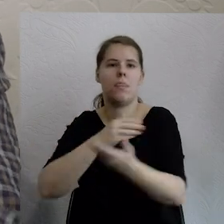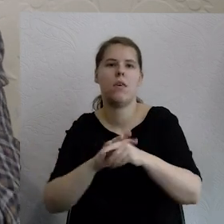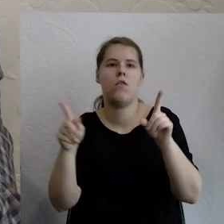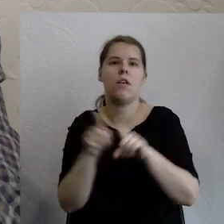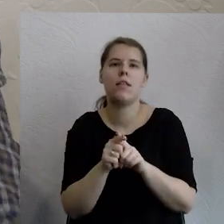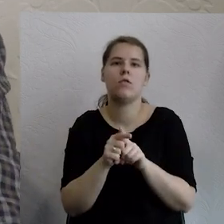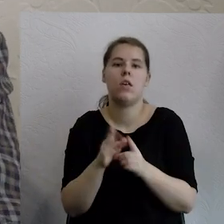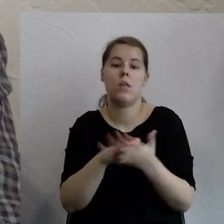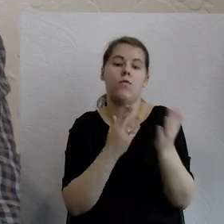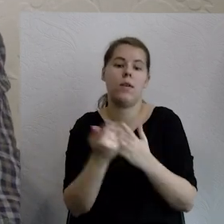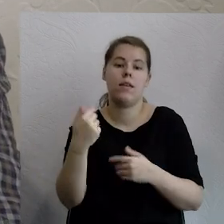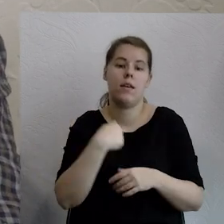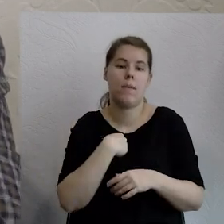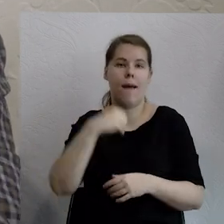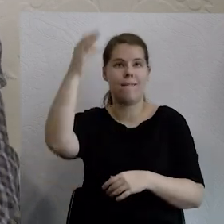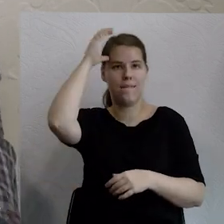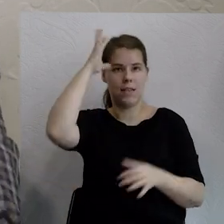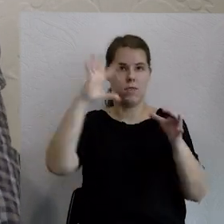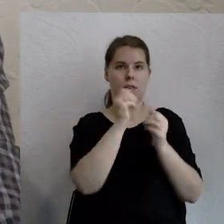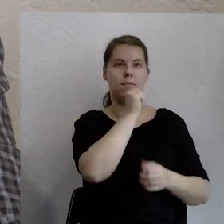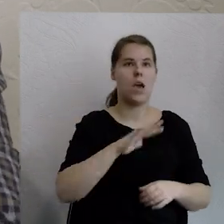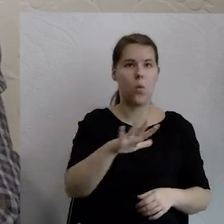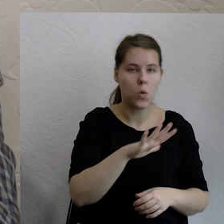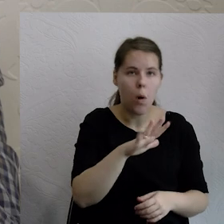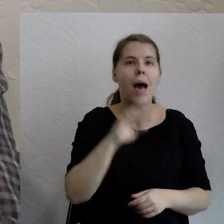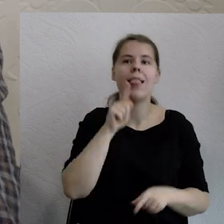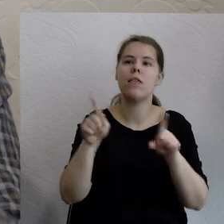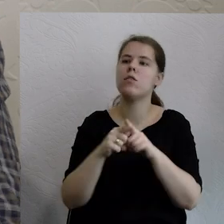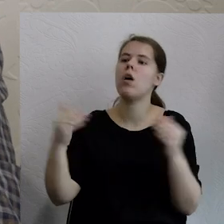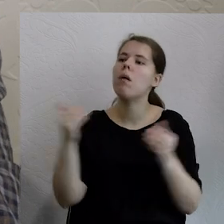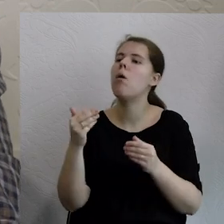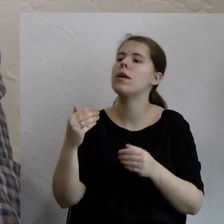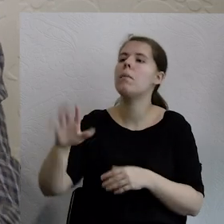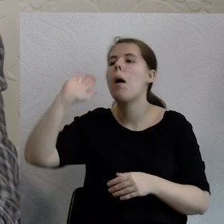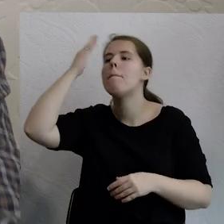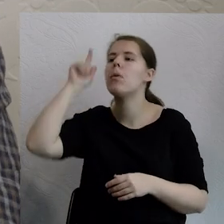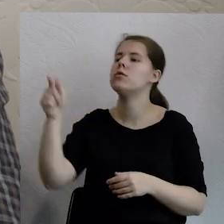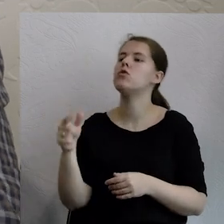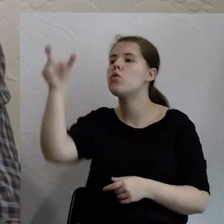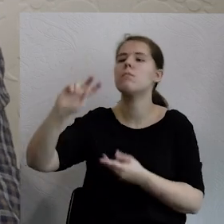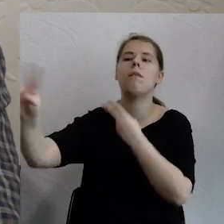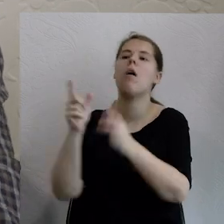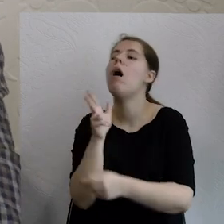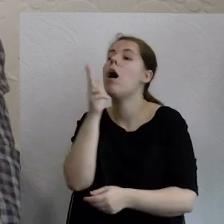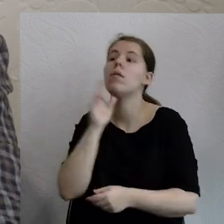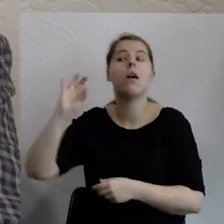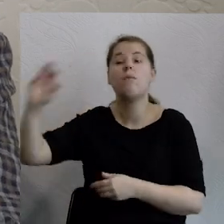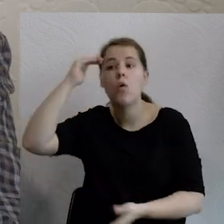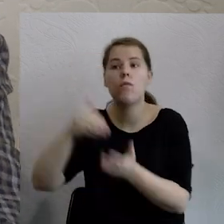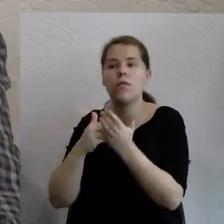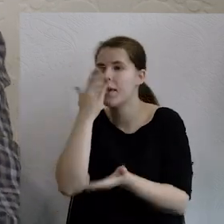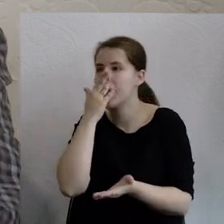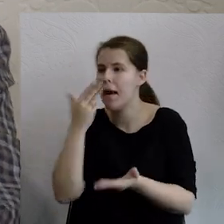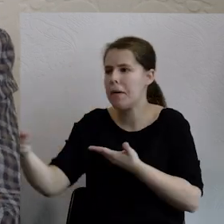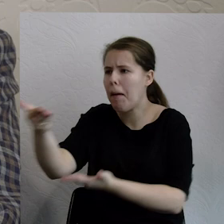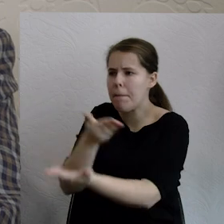z wiedzą lokalną, na przykład pochodzącą z Afryki, która dużo dostarcza, dzisiaj już mamy, dzisiaj już wiemy to, ale będziemy wtedy już umieli też, w